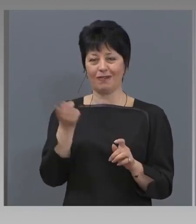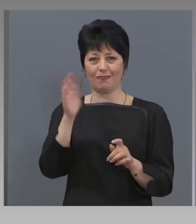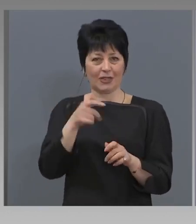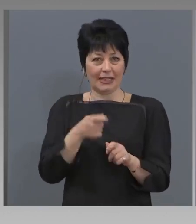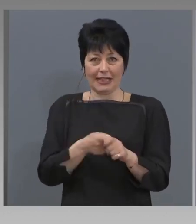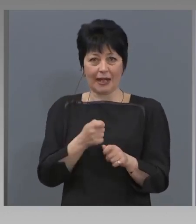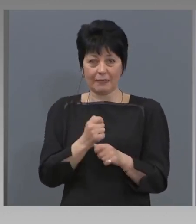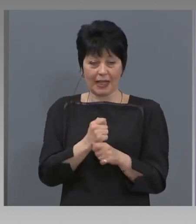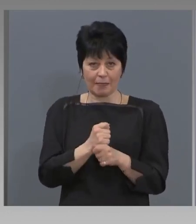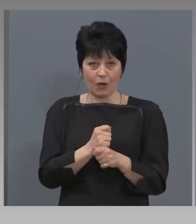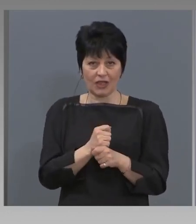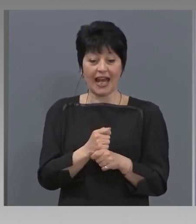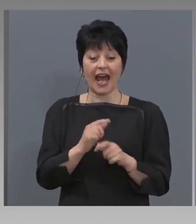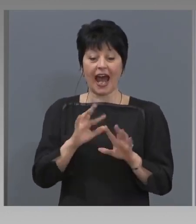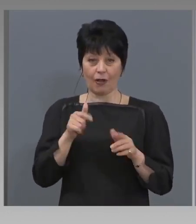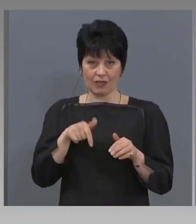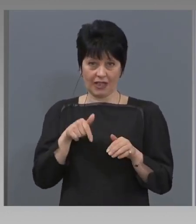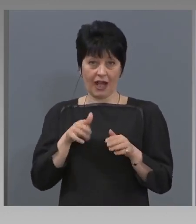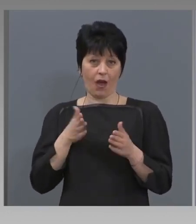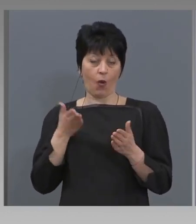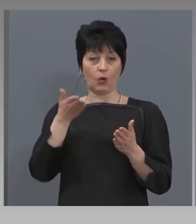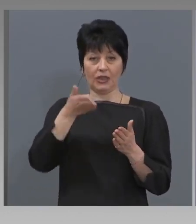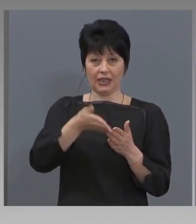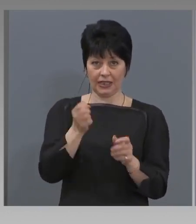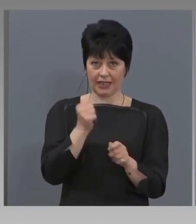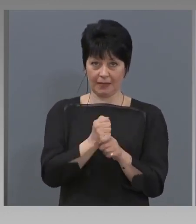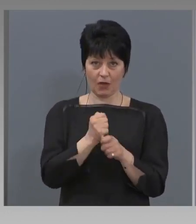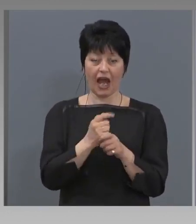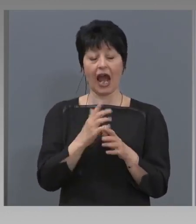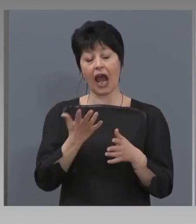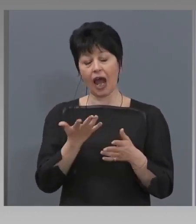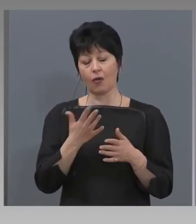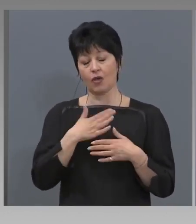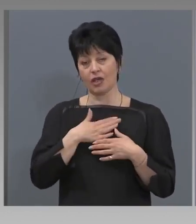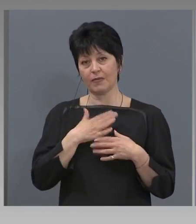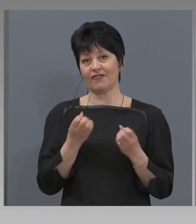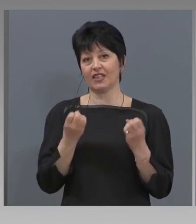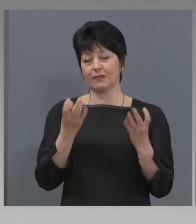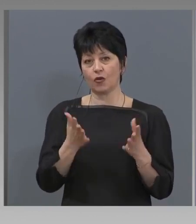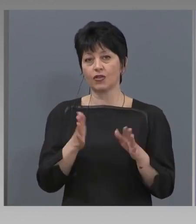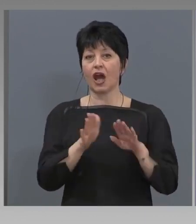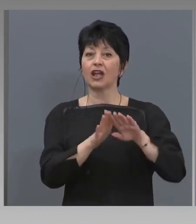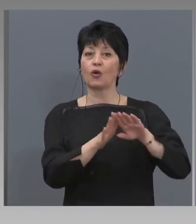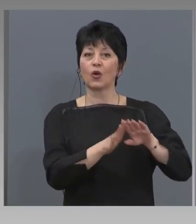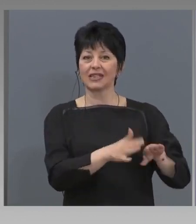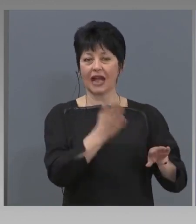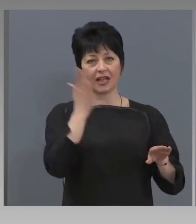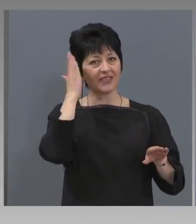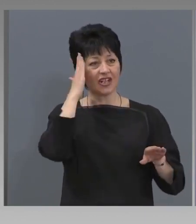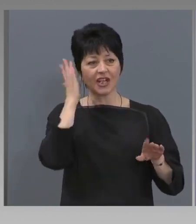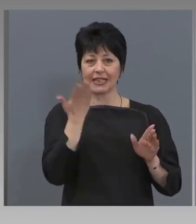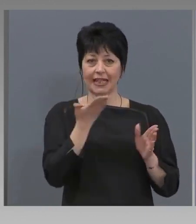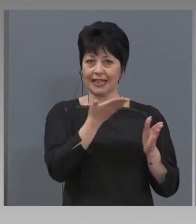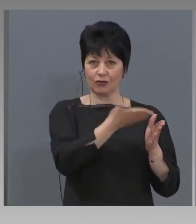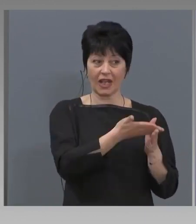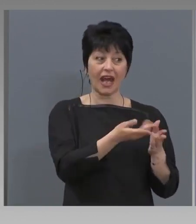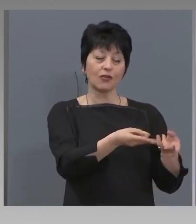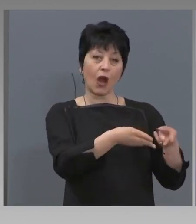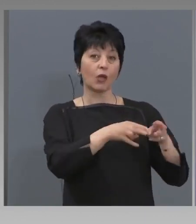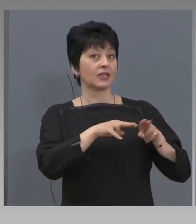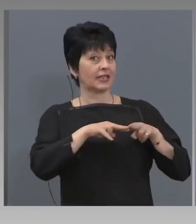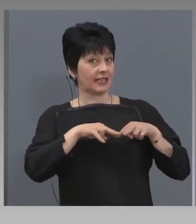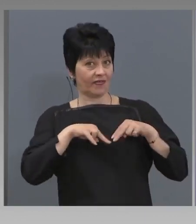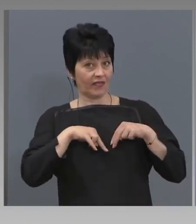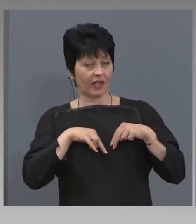ако отидат да работят сезонна работа, ако имат възможност, могат да останат в държавата, в която са отишли. Ако се завърнат обратно в